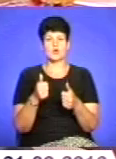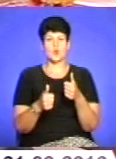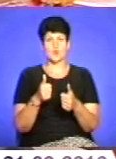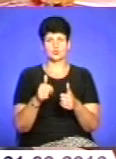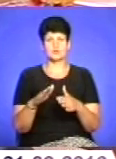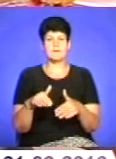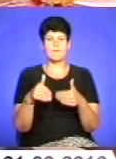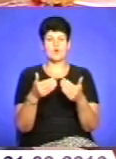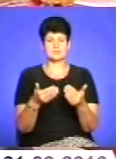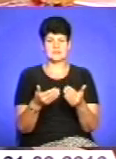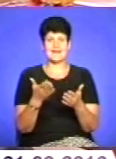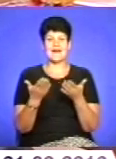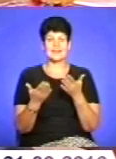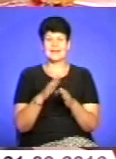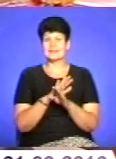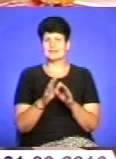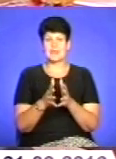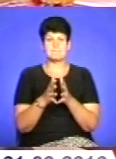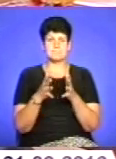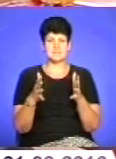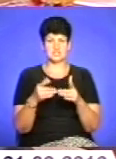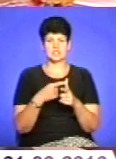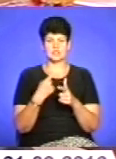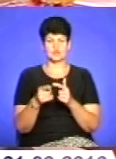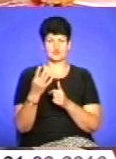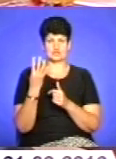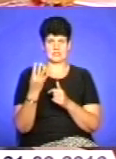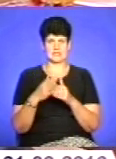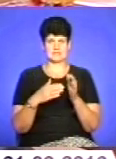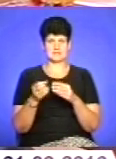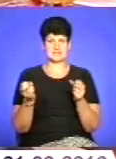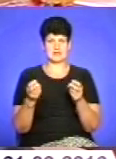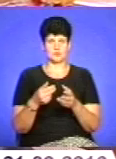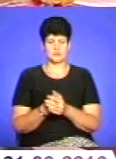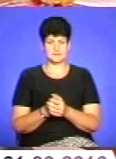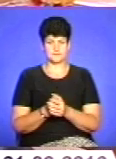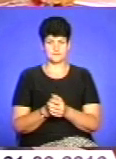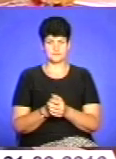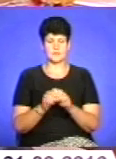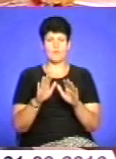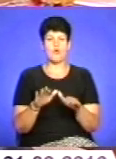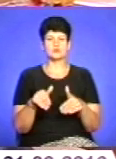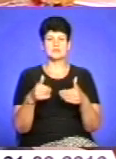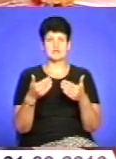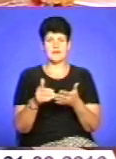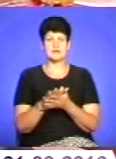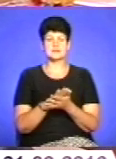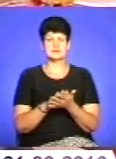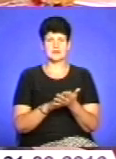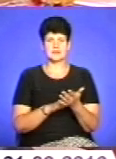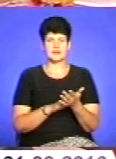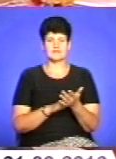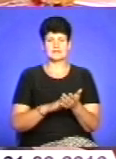пропозиції, але не більше, ніж 4 спеціальностей. Подання заяв на